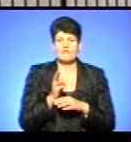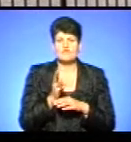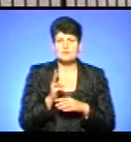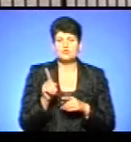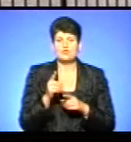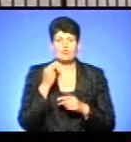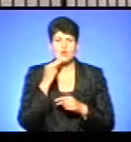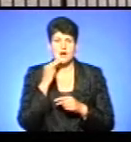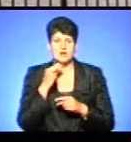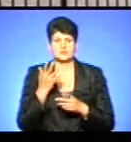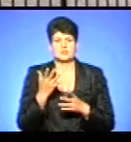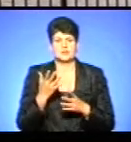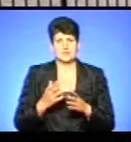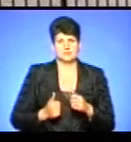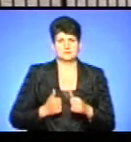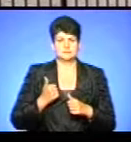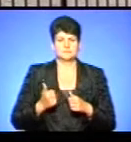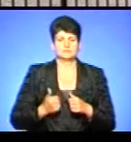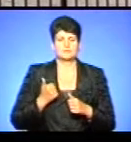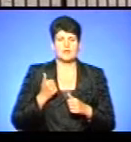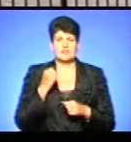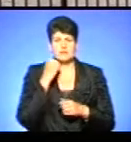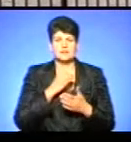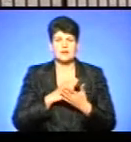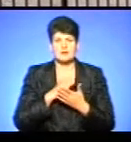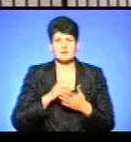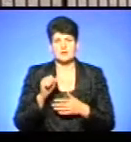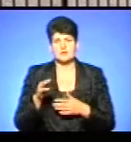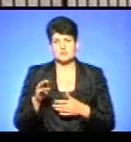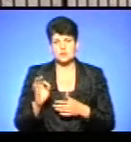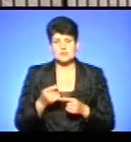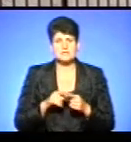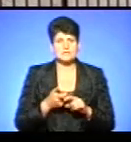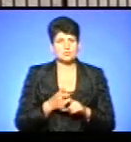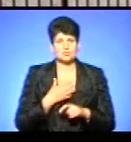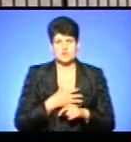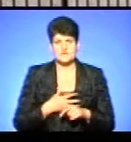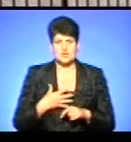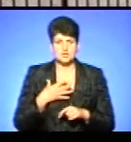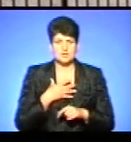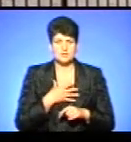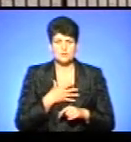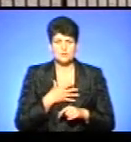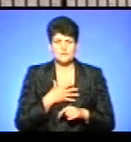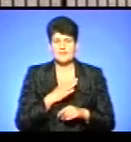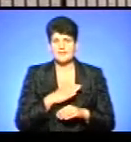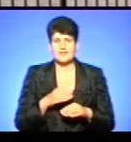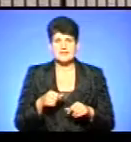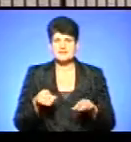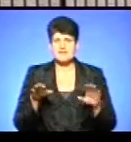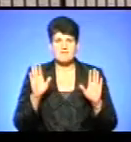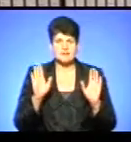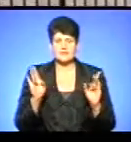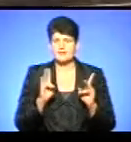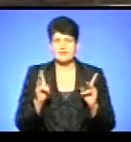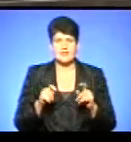і підняти бойовий дух ветеранів АТО, тому що це дуже важливо – не здаватися і не